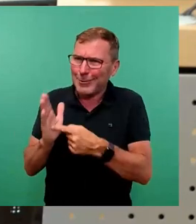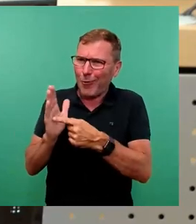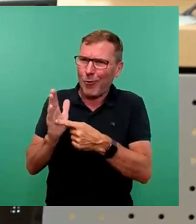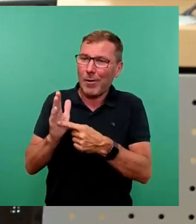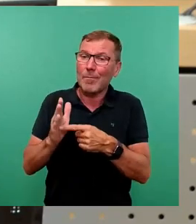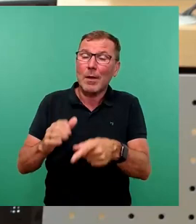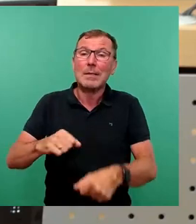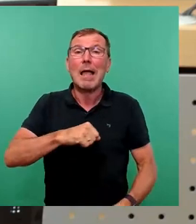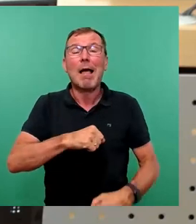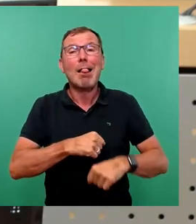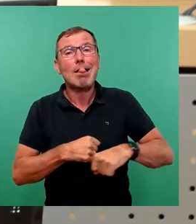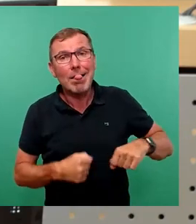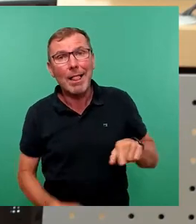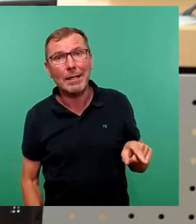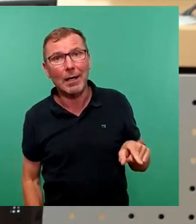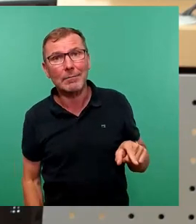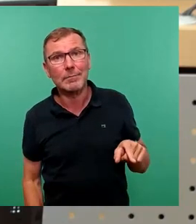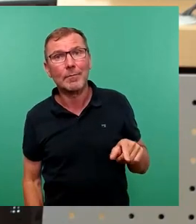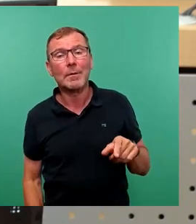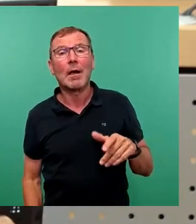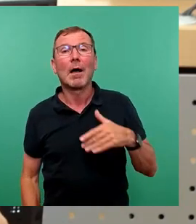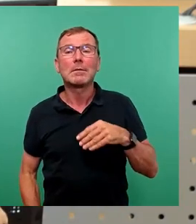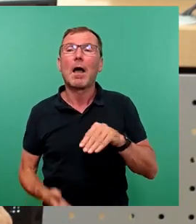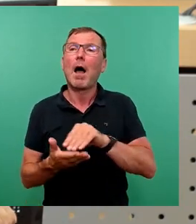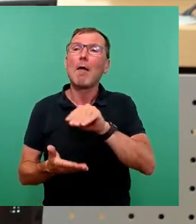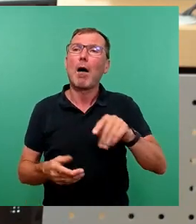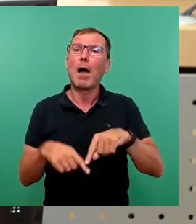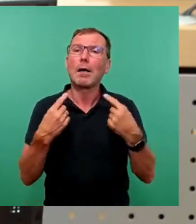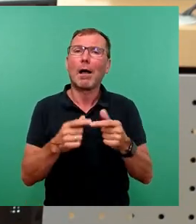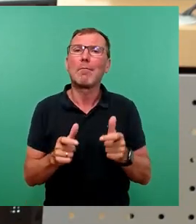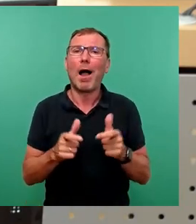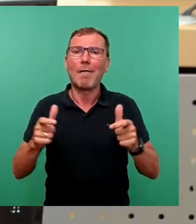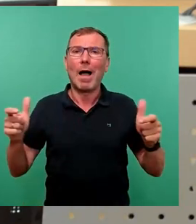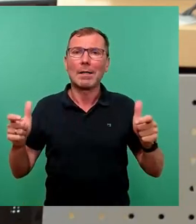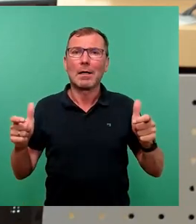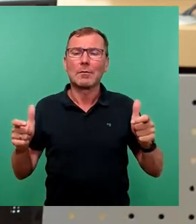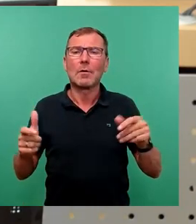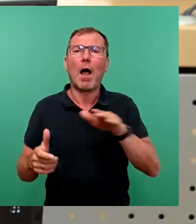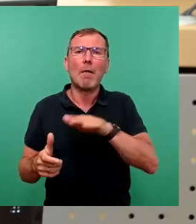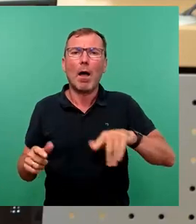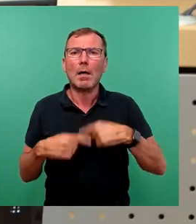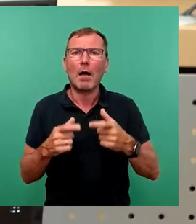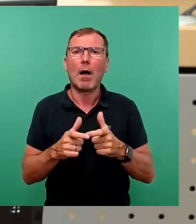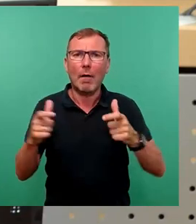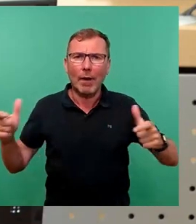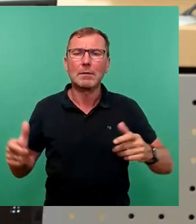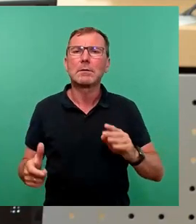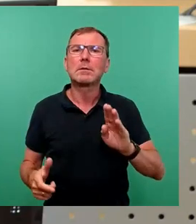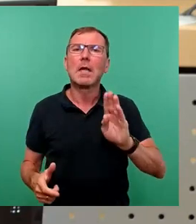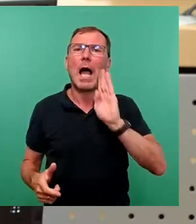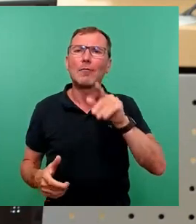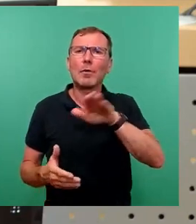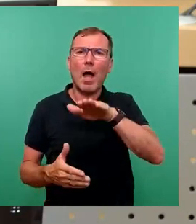dort, weil es ja auch um diese Frage der Parkraumerweiterungen, Parkraumausweiterungen und Erweiterungen des Anwohnerparkens ging,